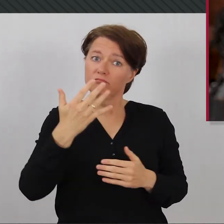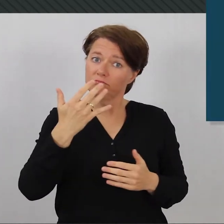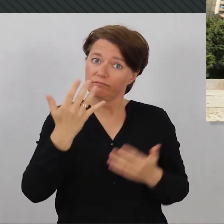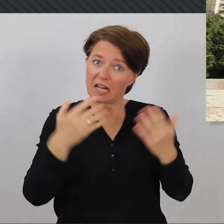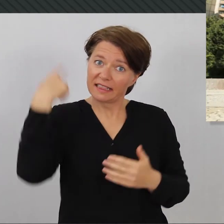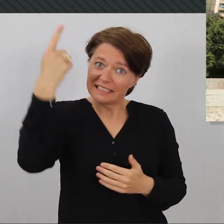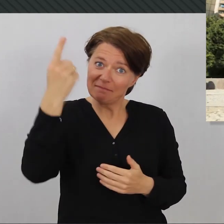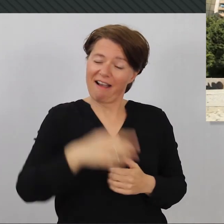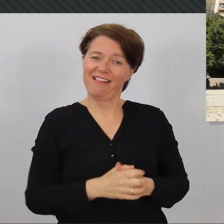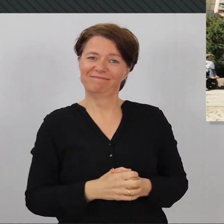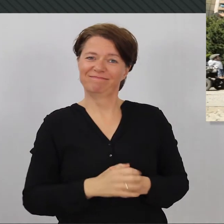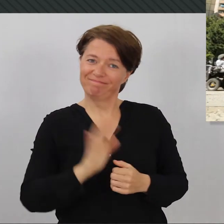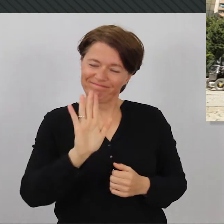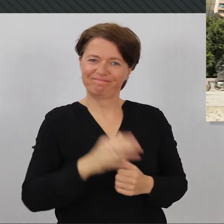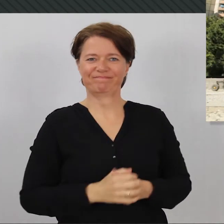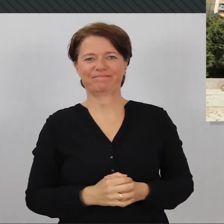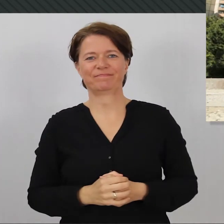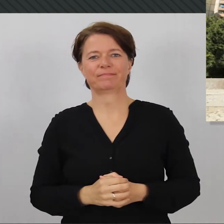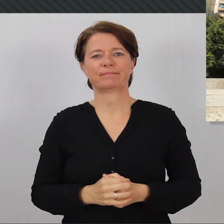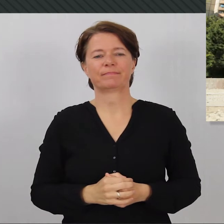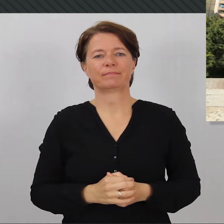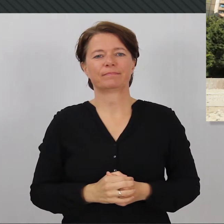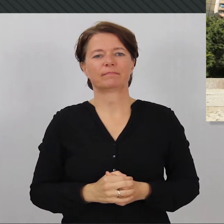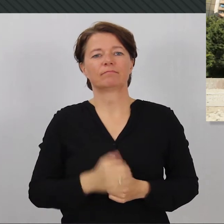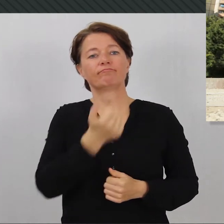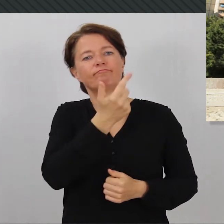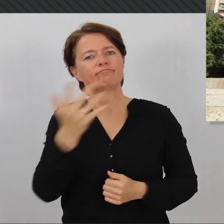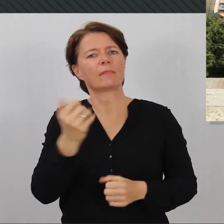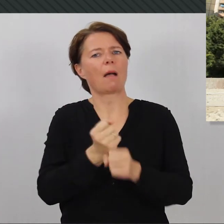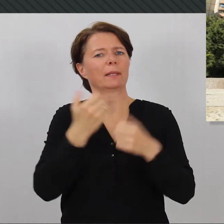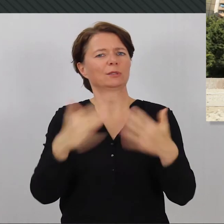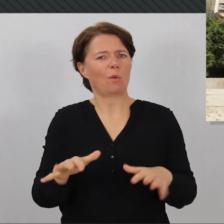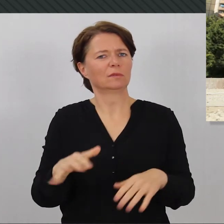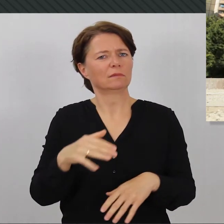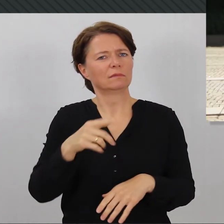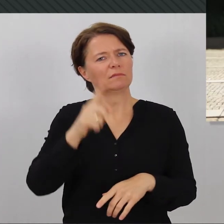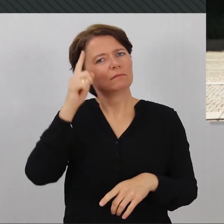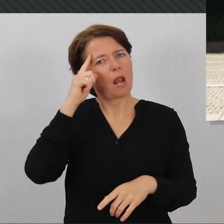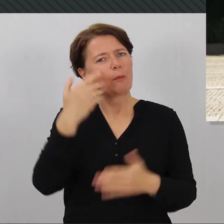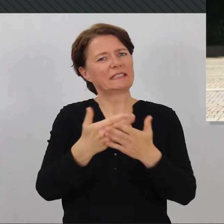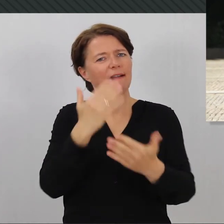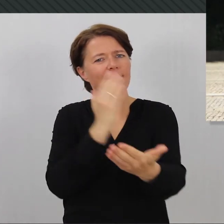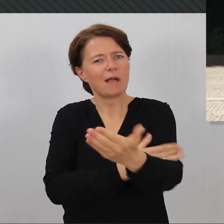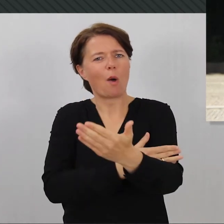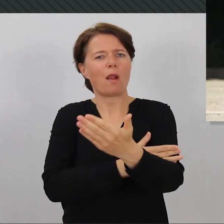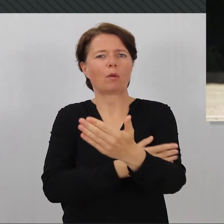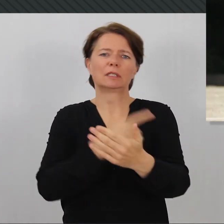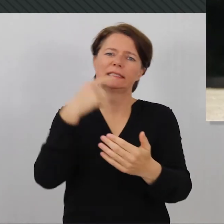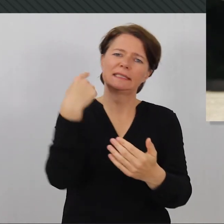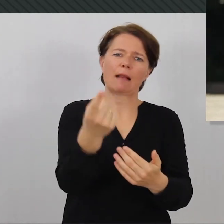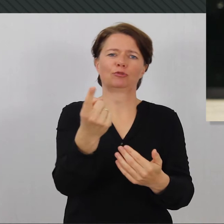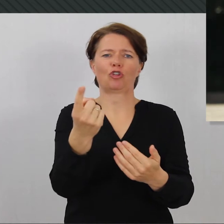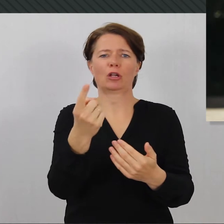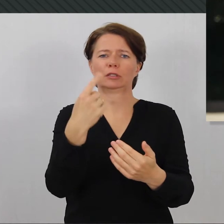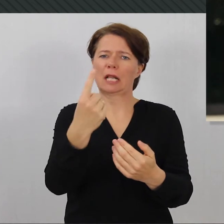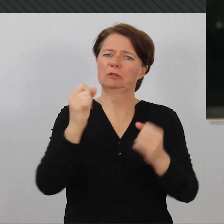wieder. Gerne. Dass Menschen, die arbeitslos sind, faul seien und selbst an ihrer Situation verantwortlich sind, habe